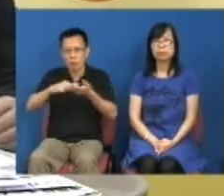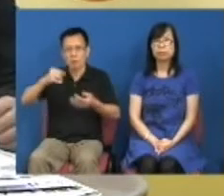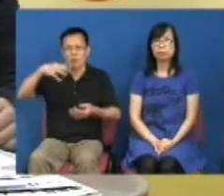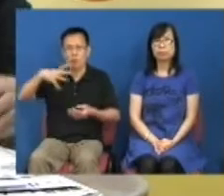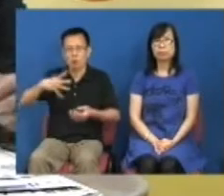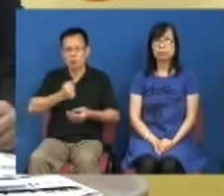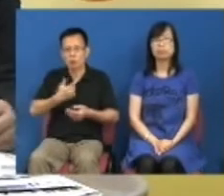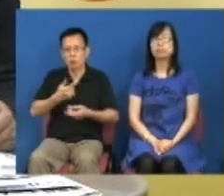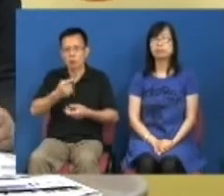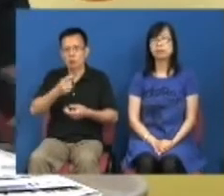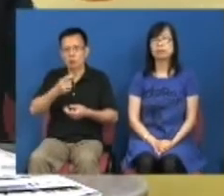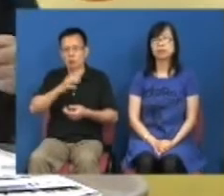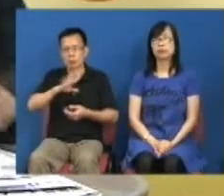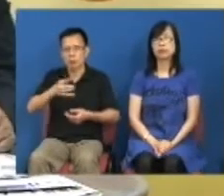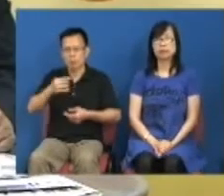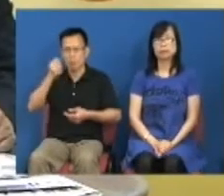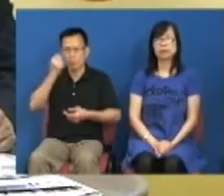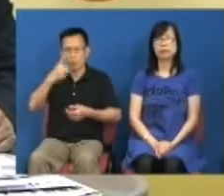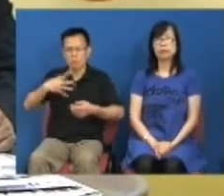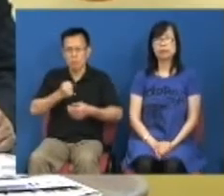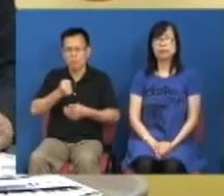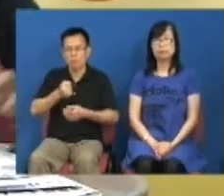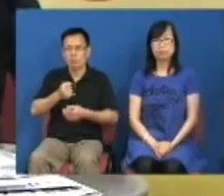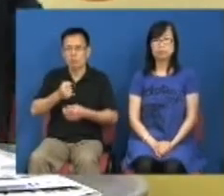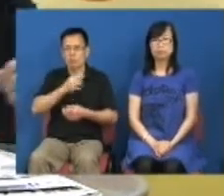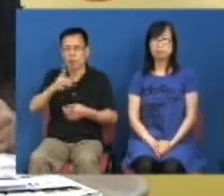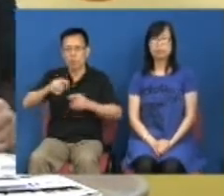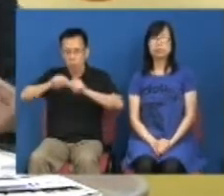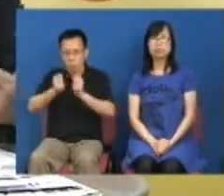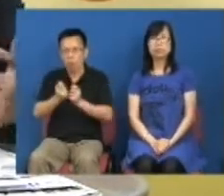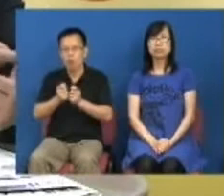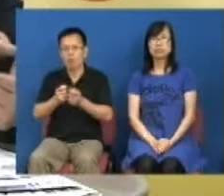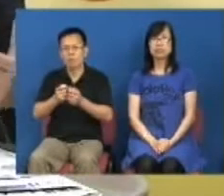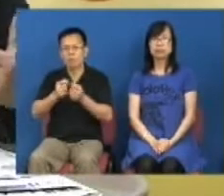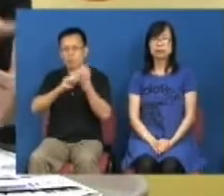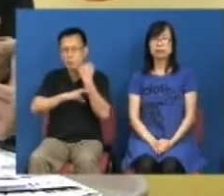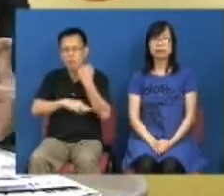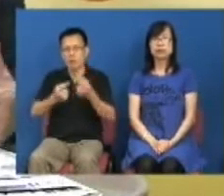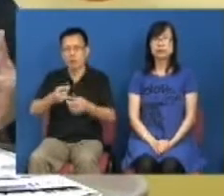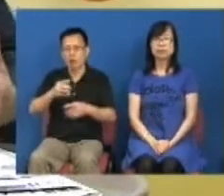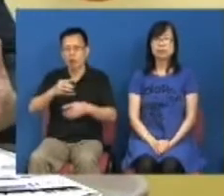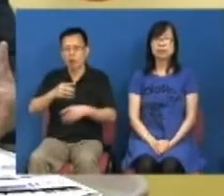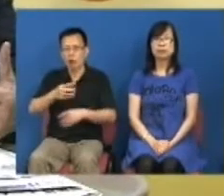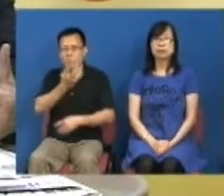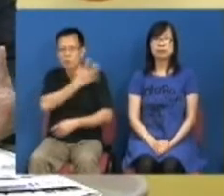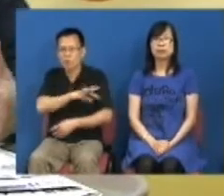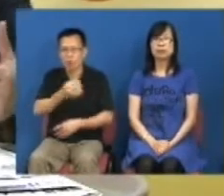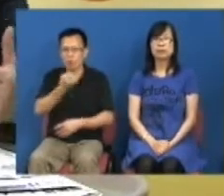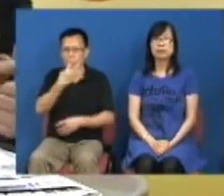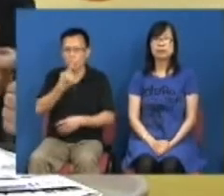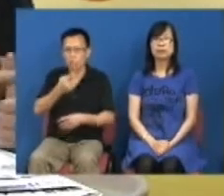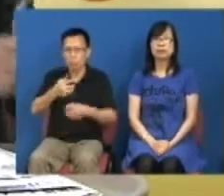有特权有规矩不可以破坏不理你究竟你是香港人娶内地的太太